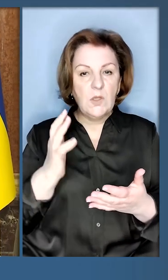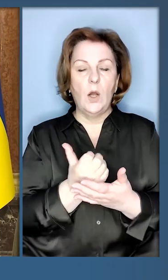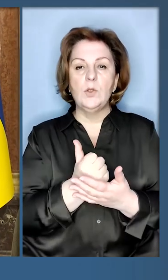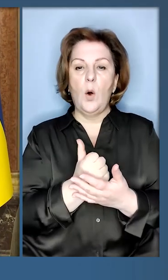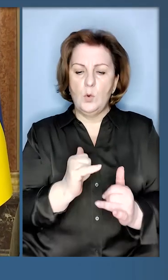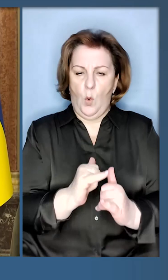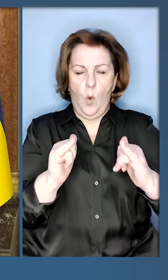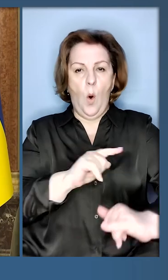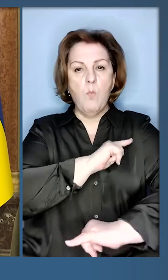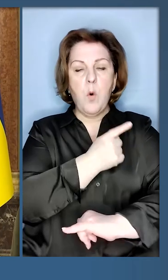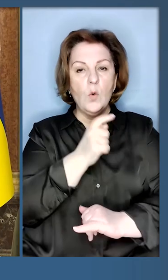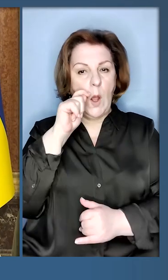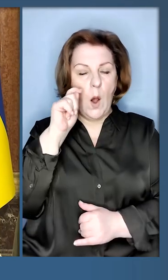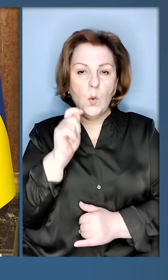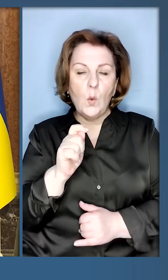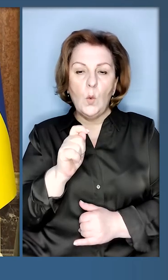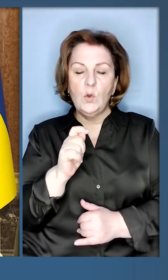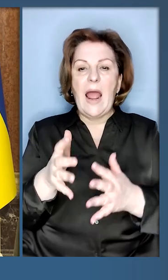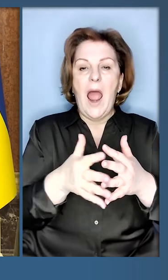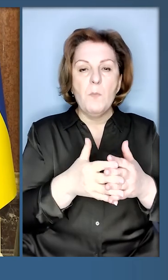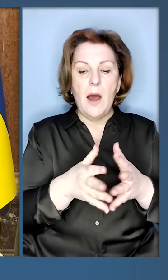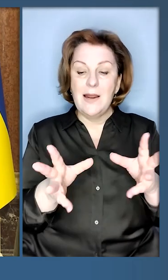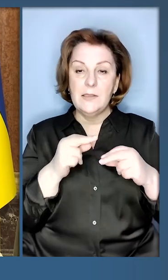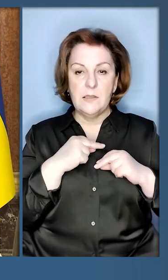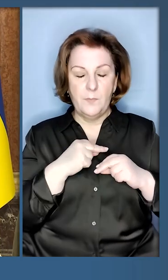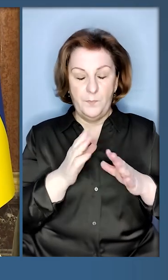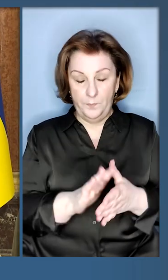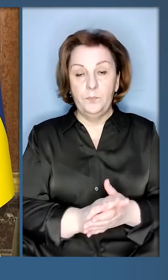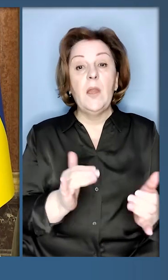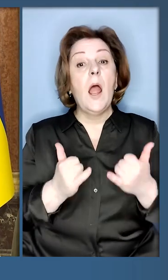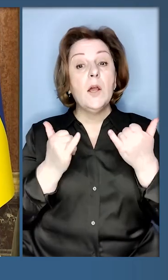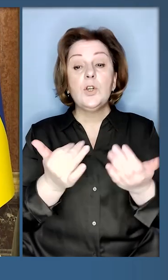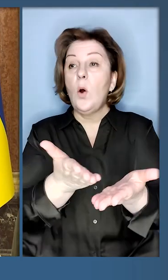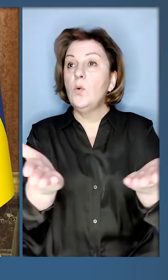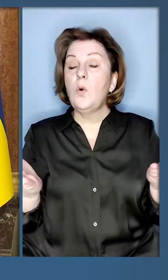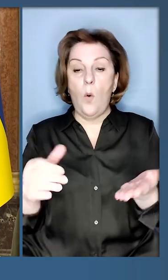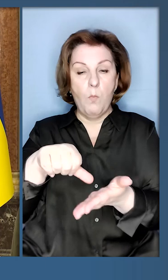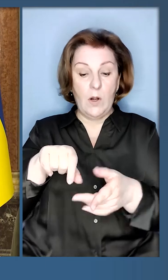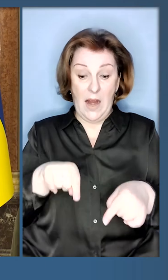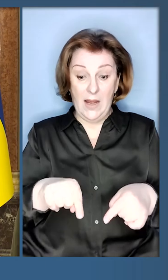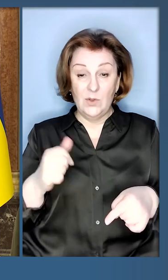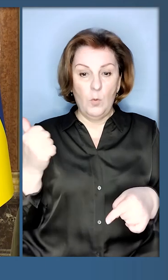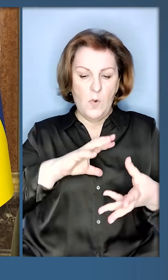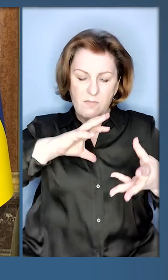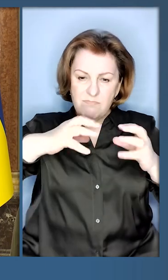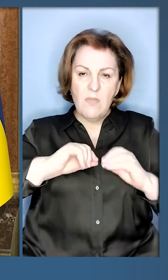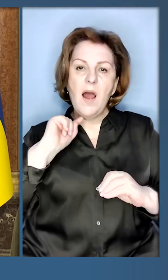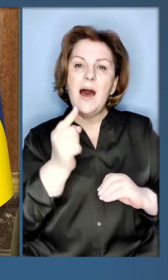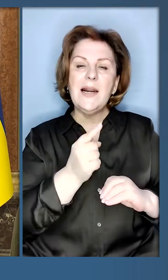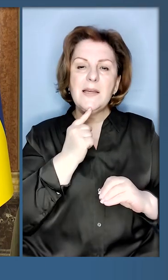потужність українсько-американської співпраці. Шановні присутні, на цьому тижні вже рік нашої